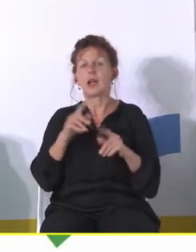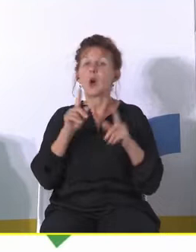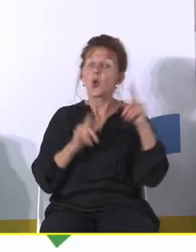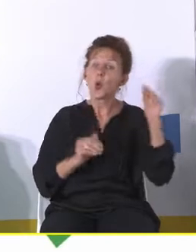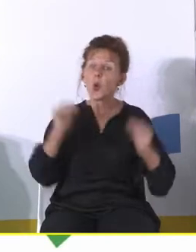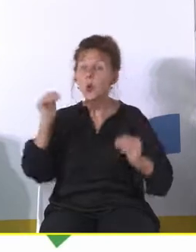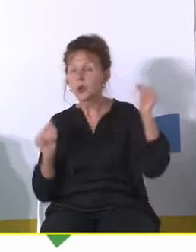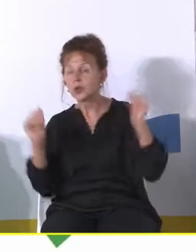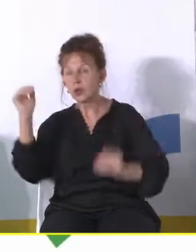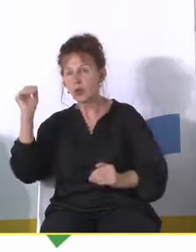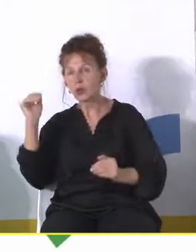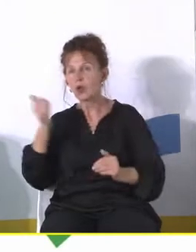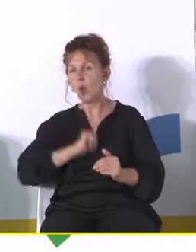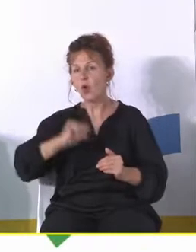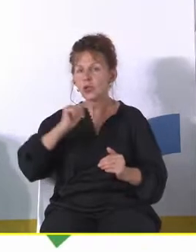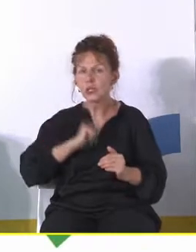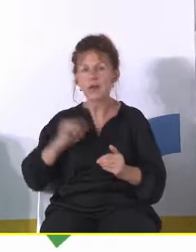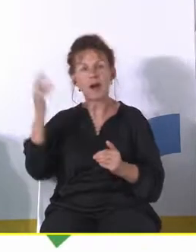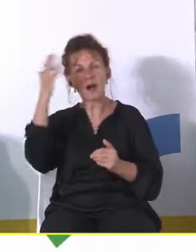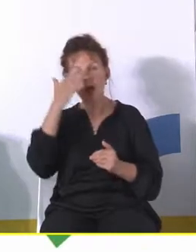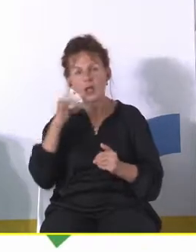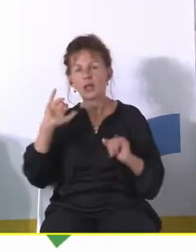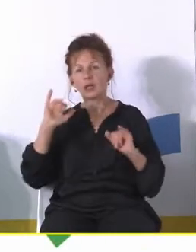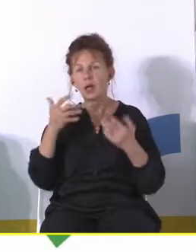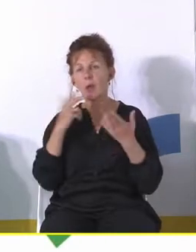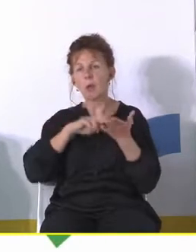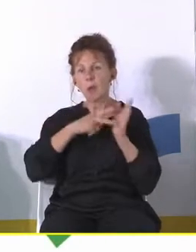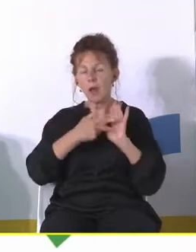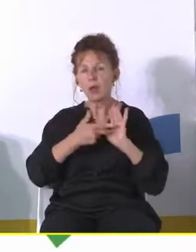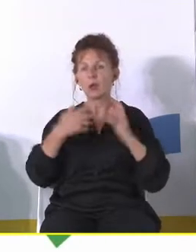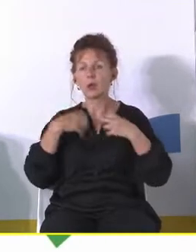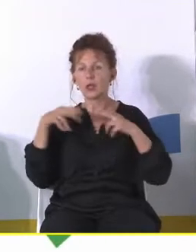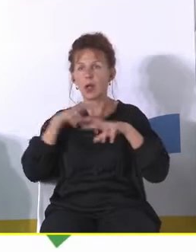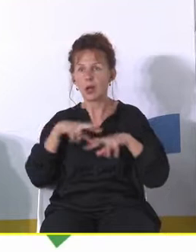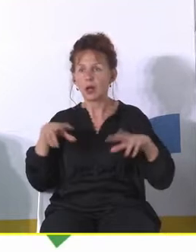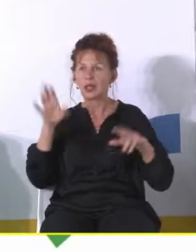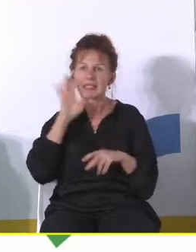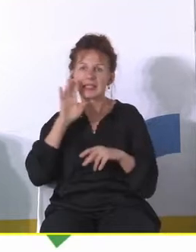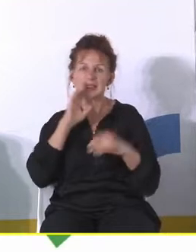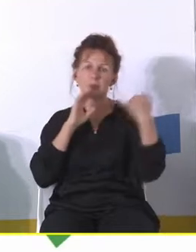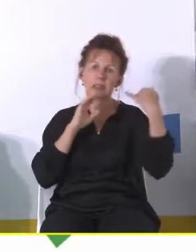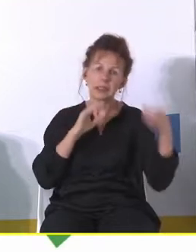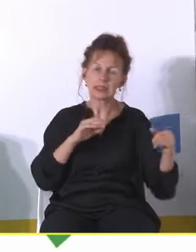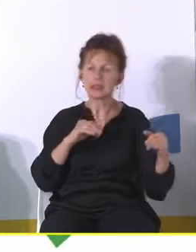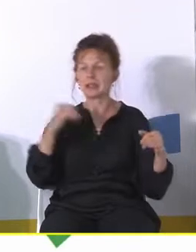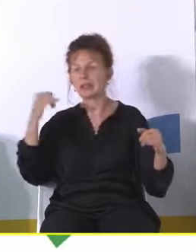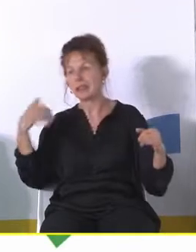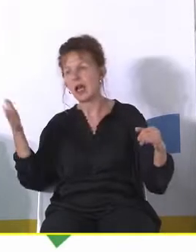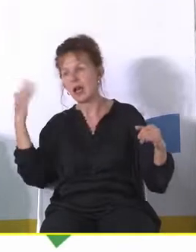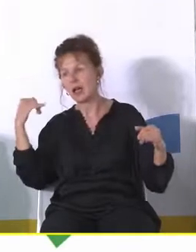różnorodność tych oczekiwań i wyobrażeń co do tego jak oni chcą to życie rodzinne realizować też już jest inna bo też